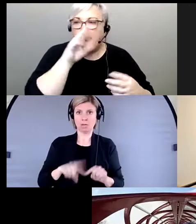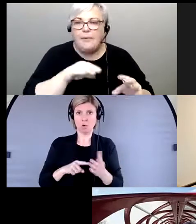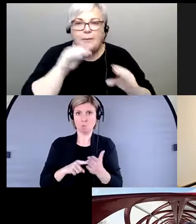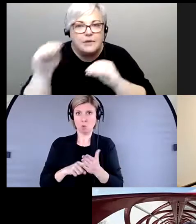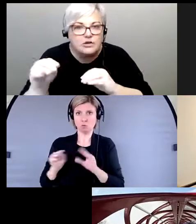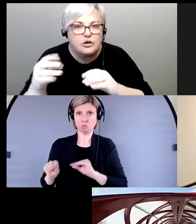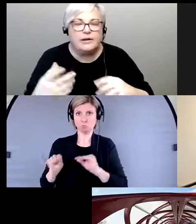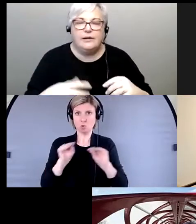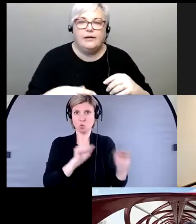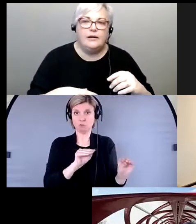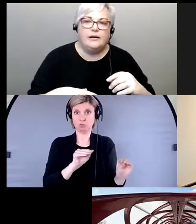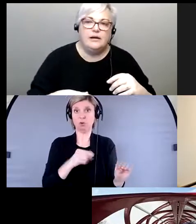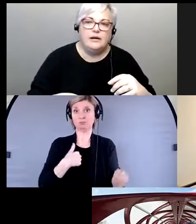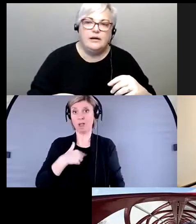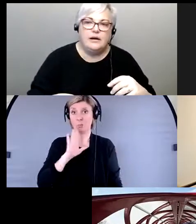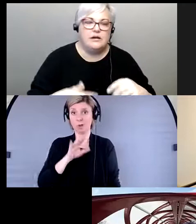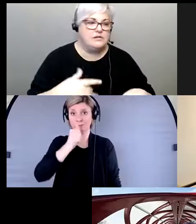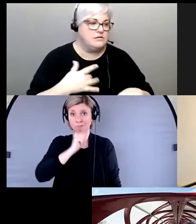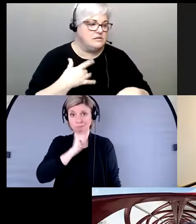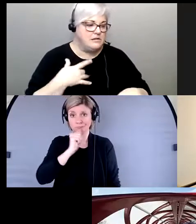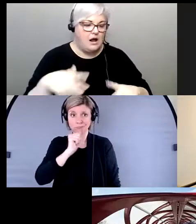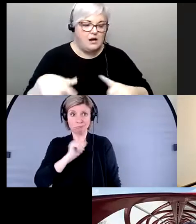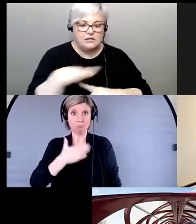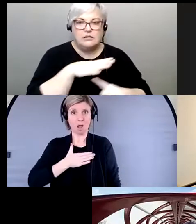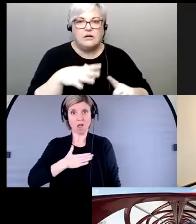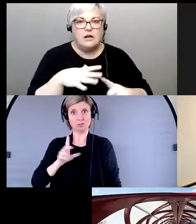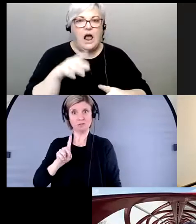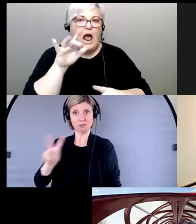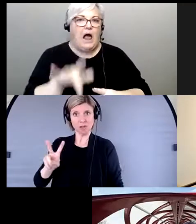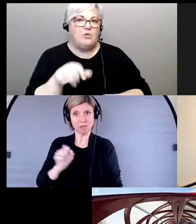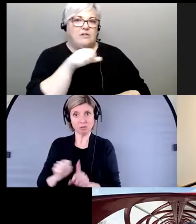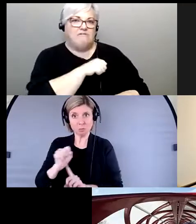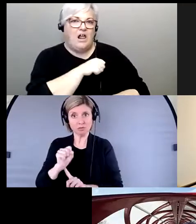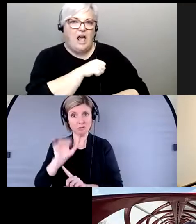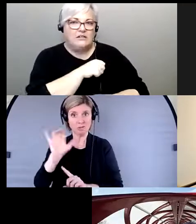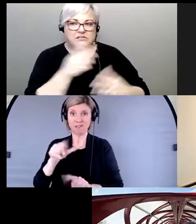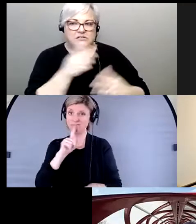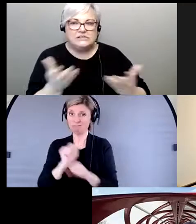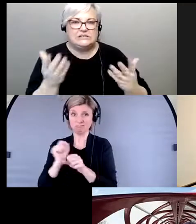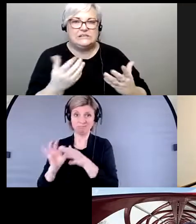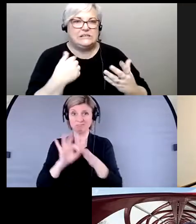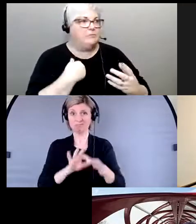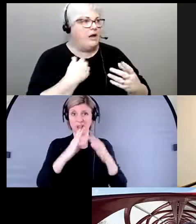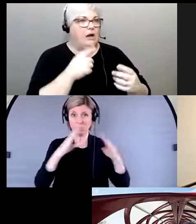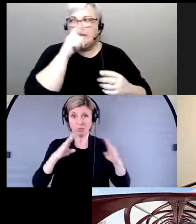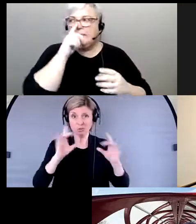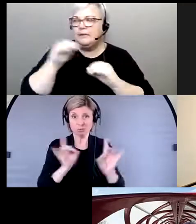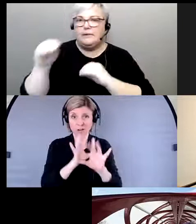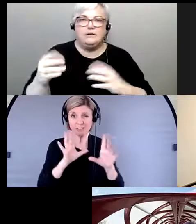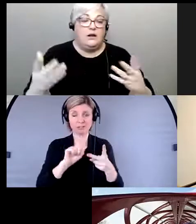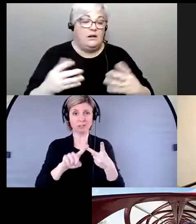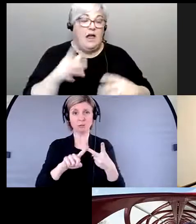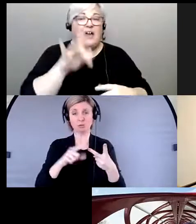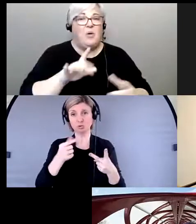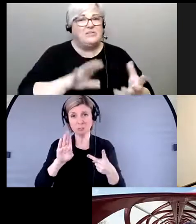vous vous retrouvez dans une situation de violence domestique de laquelle vous ne pouvez pas vous échapper. ça, c'est aussi dû à la crise du